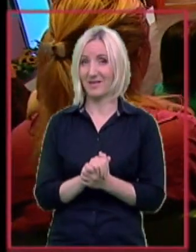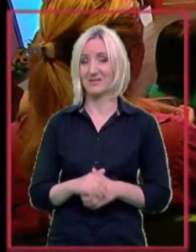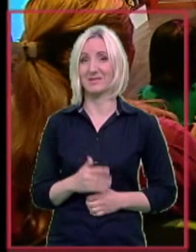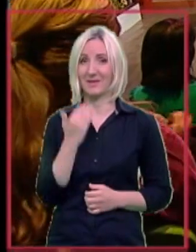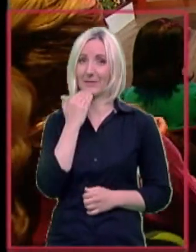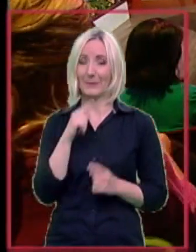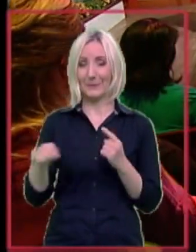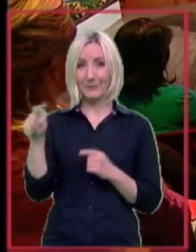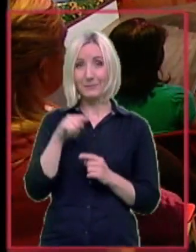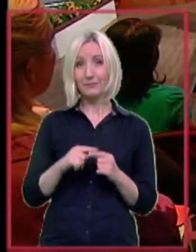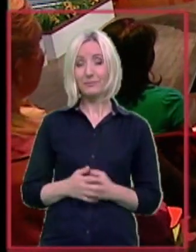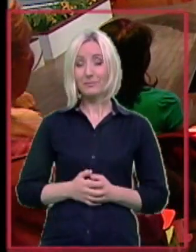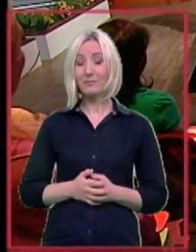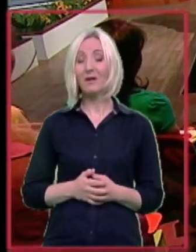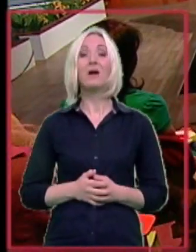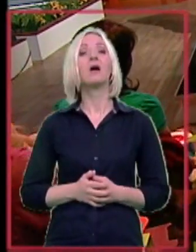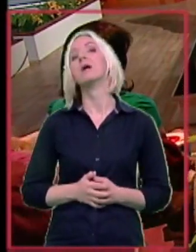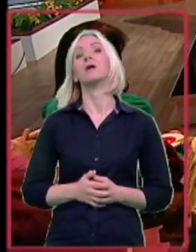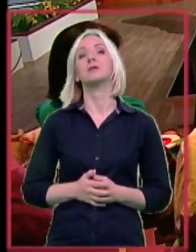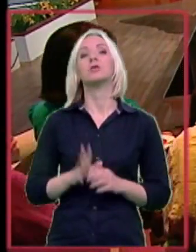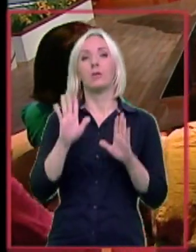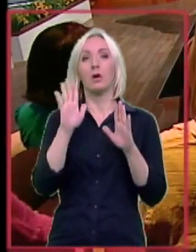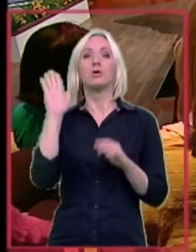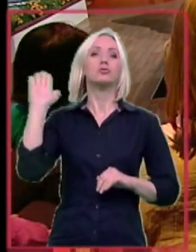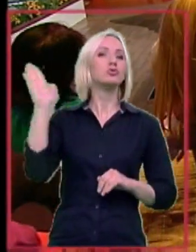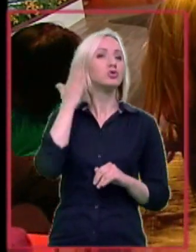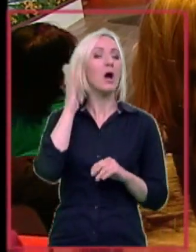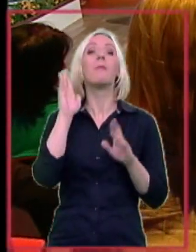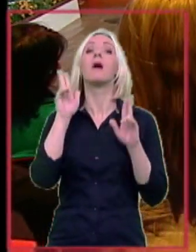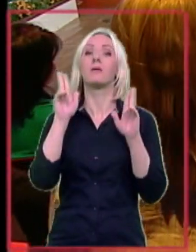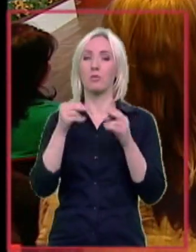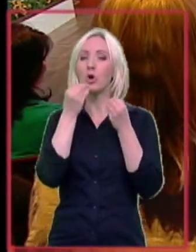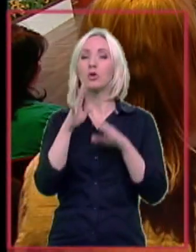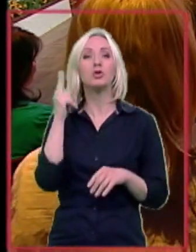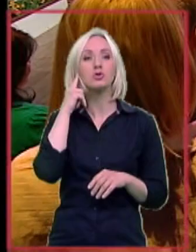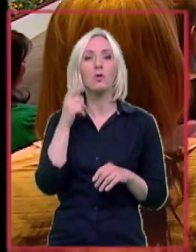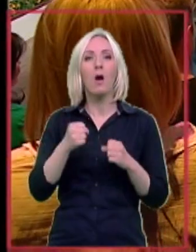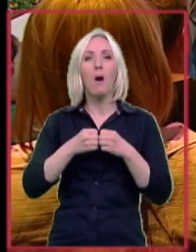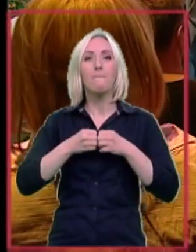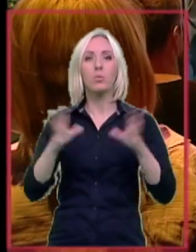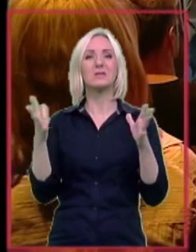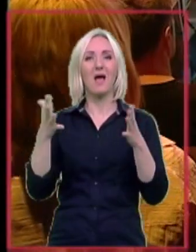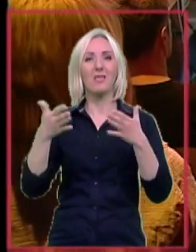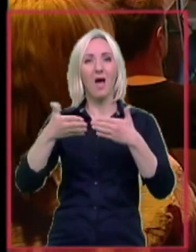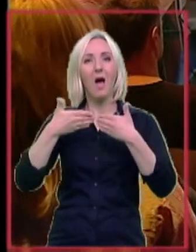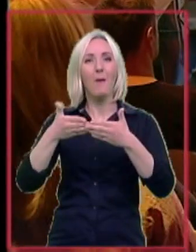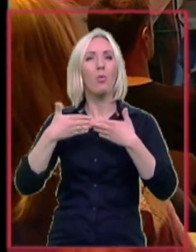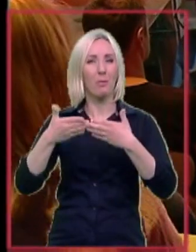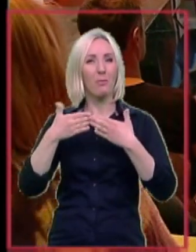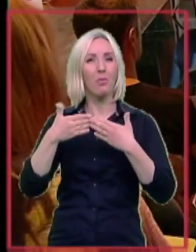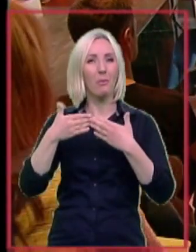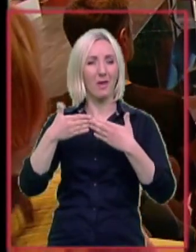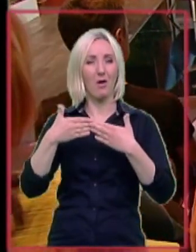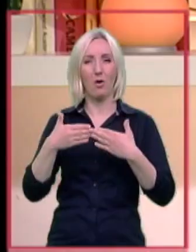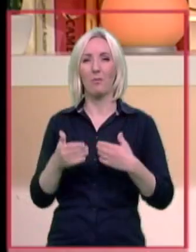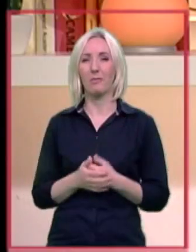On može da ošteći sluh time što dolazi do pustenja bubne opne, a sad u zavisnosti od jačine prijateljskog šamara može da